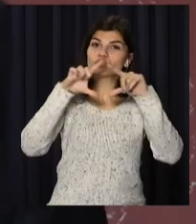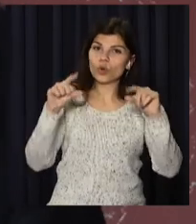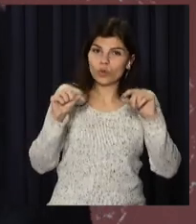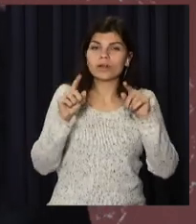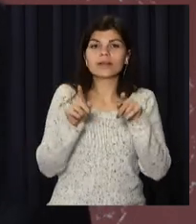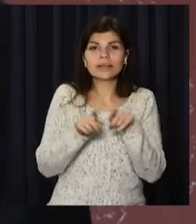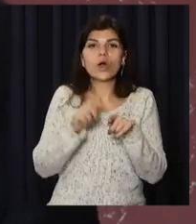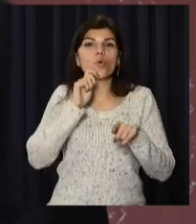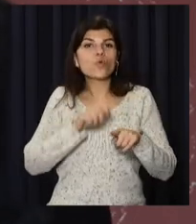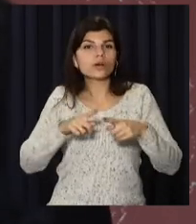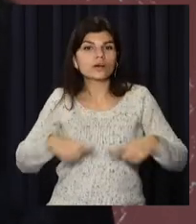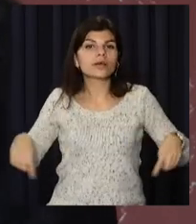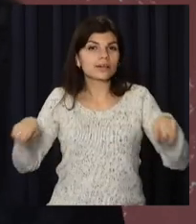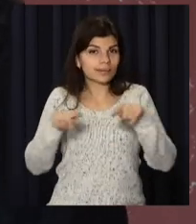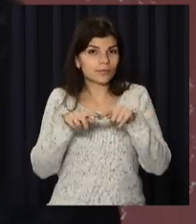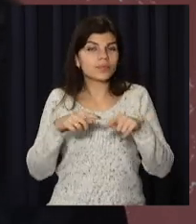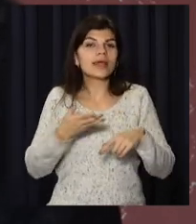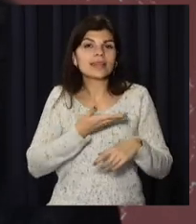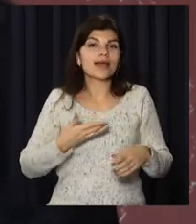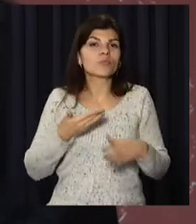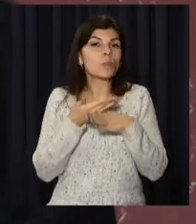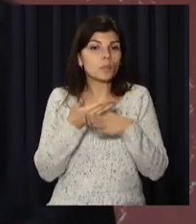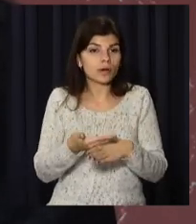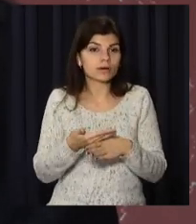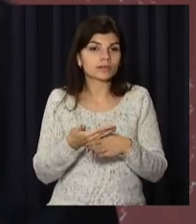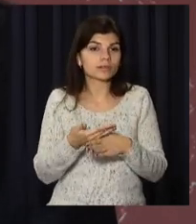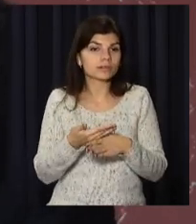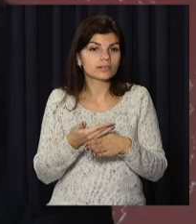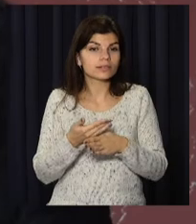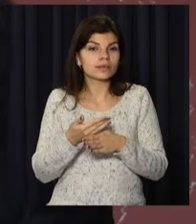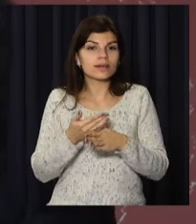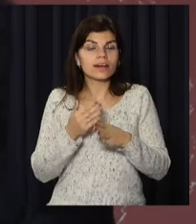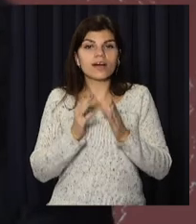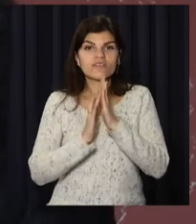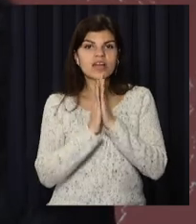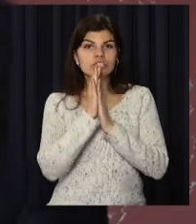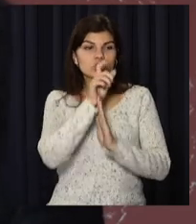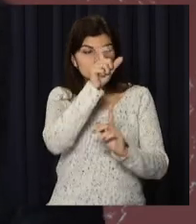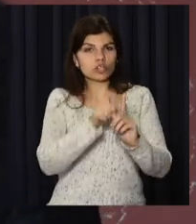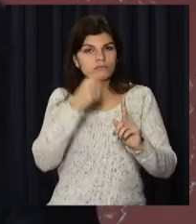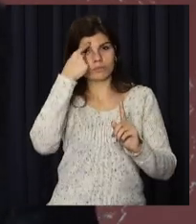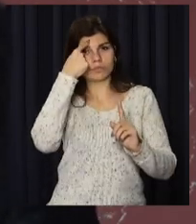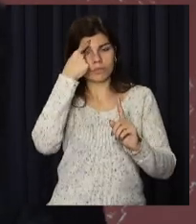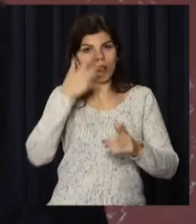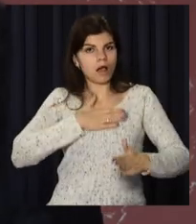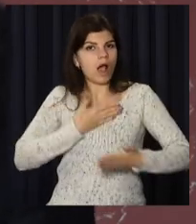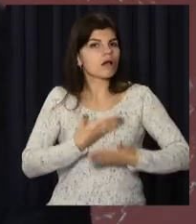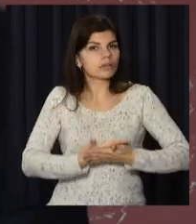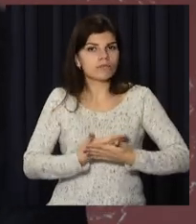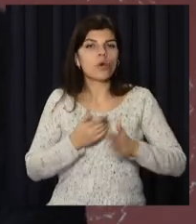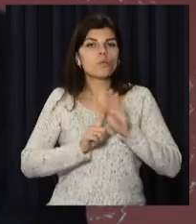так і в межах країни. І це нам допомагає виростити свідомого громадянина з активною позицією,